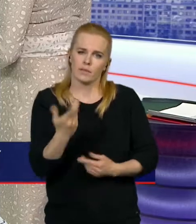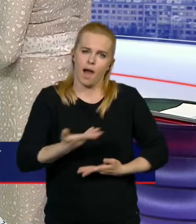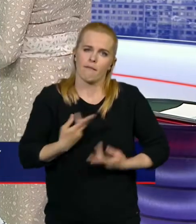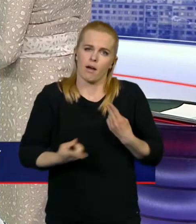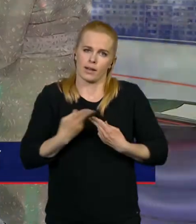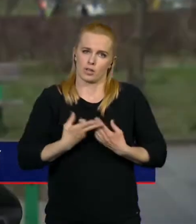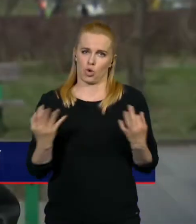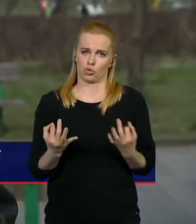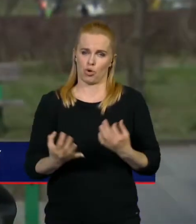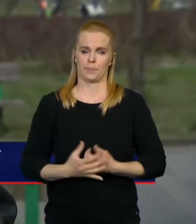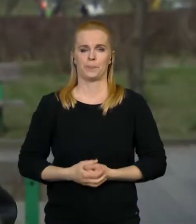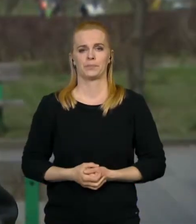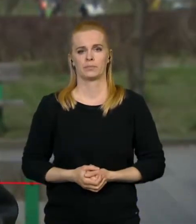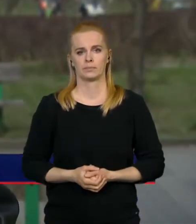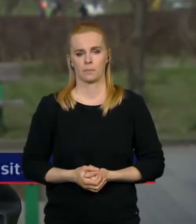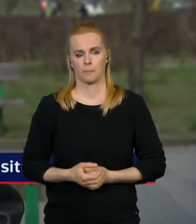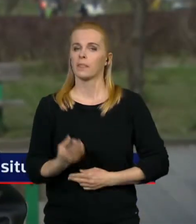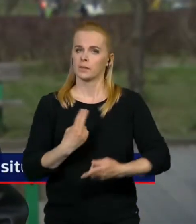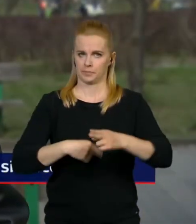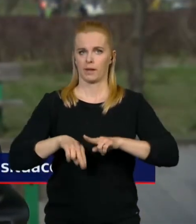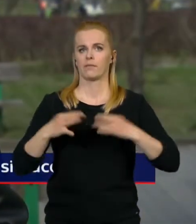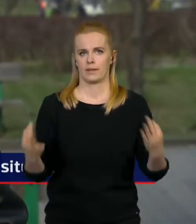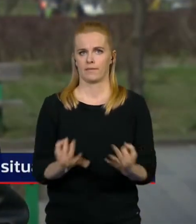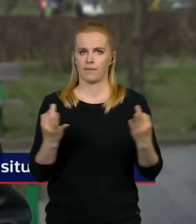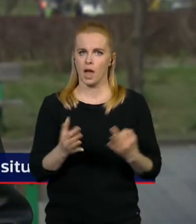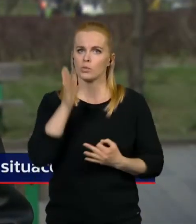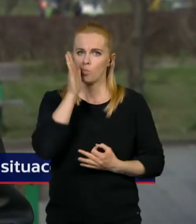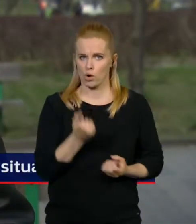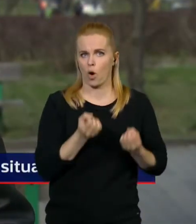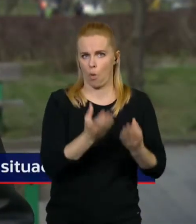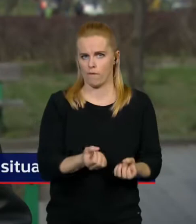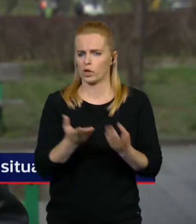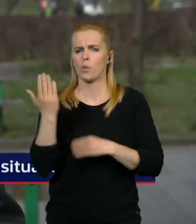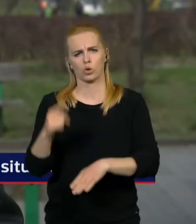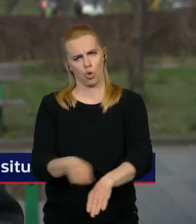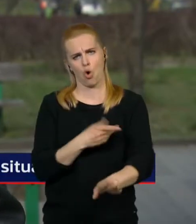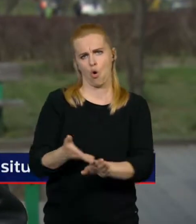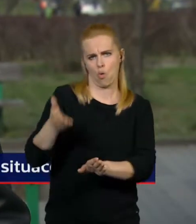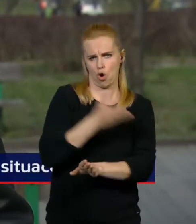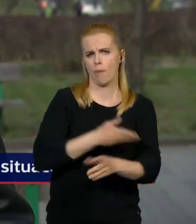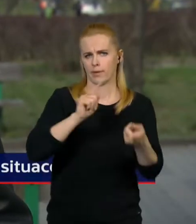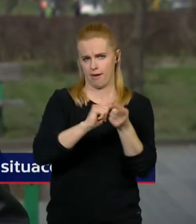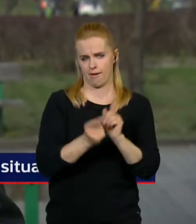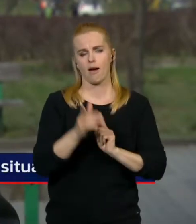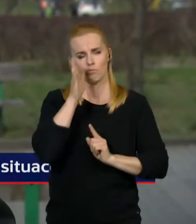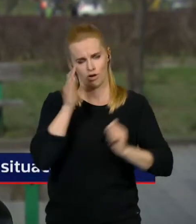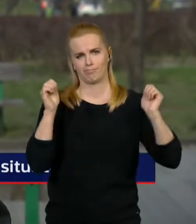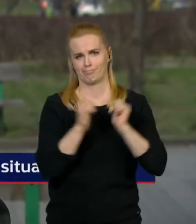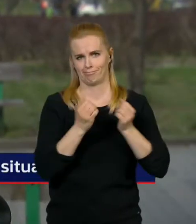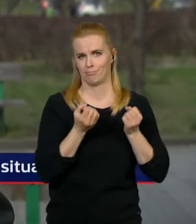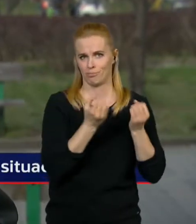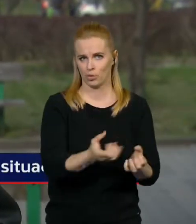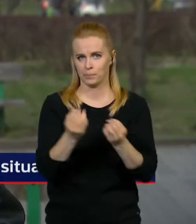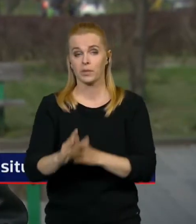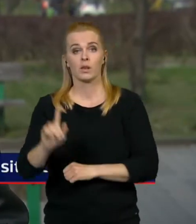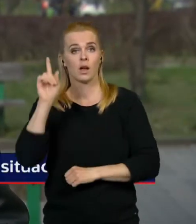Tak většina věcí, které se uvolní, byla předjednána. A tam je hlavní problém v tom, že se najednou z ničeho nic spadlo z